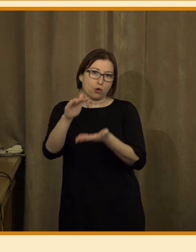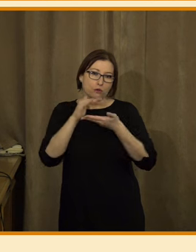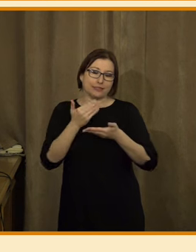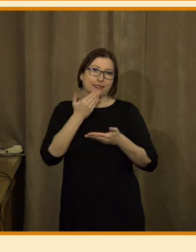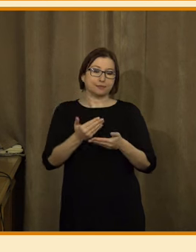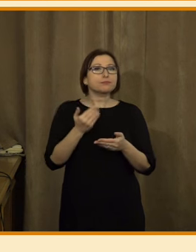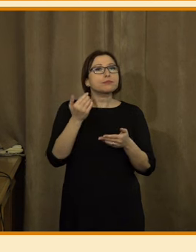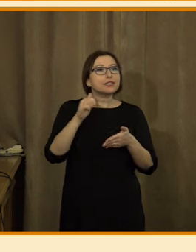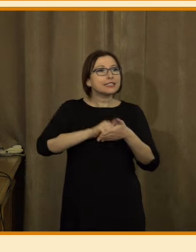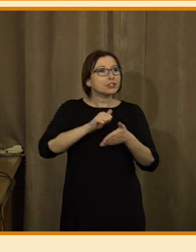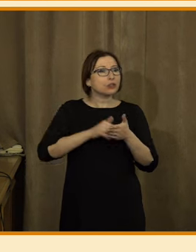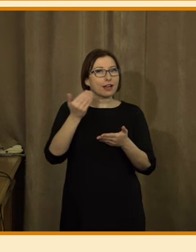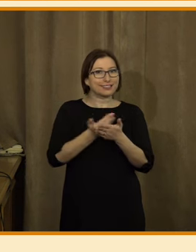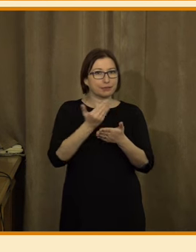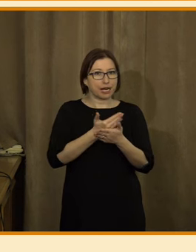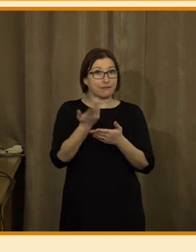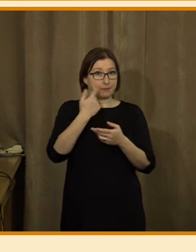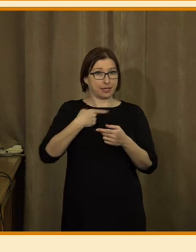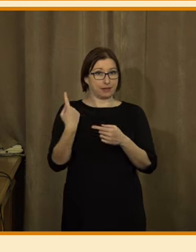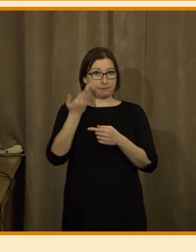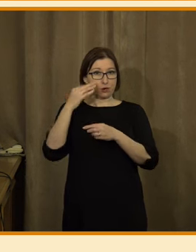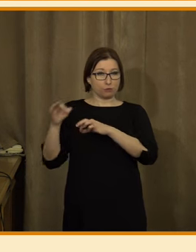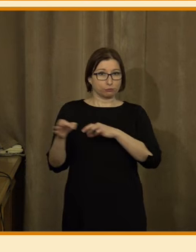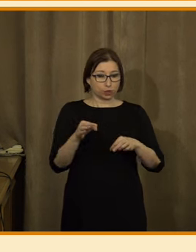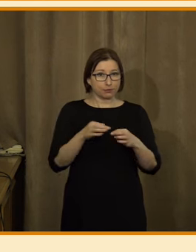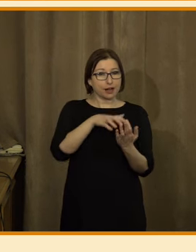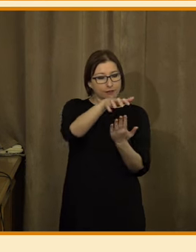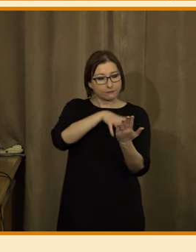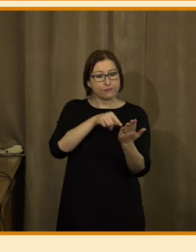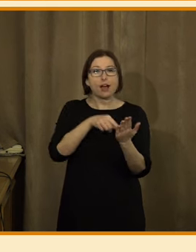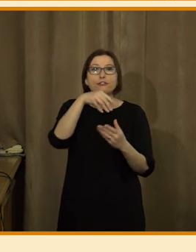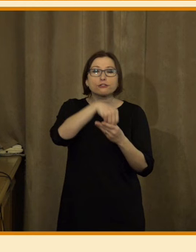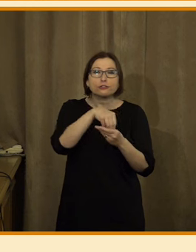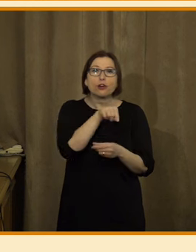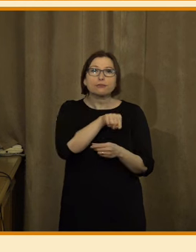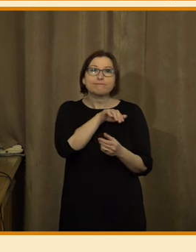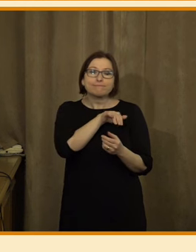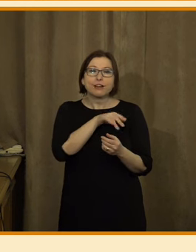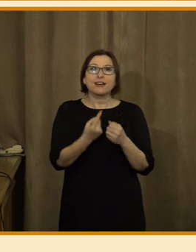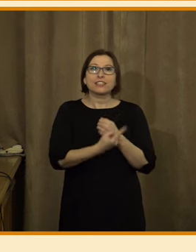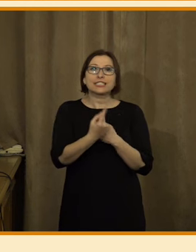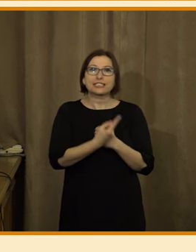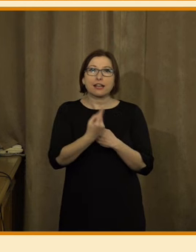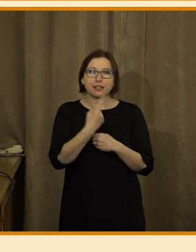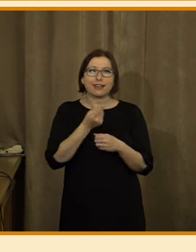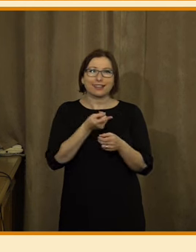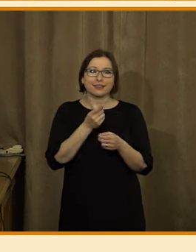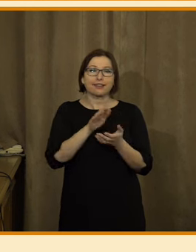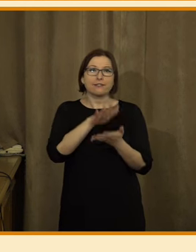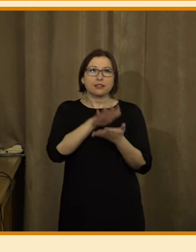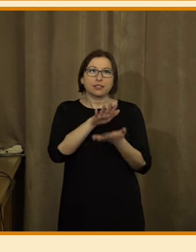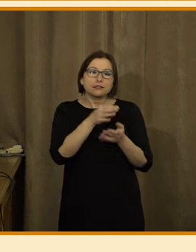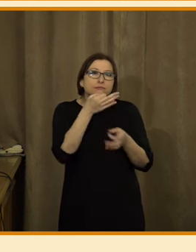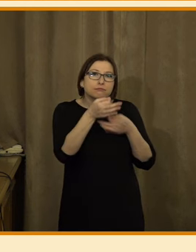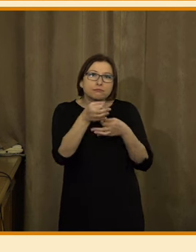dispozici v tiskové správě, kterou jsme pro vás připravili, která obsahuje ty jednotlivé výsledky toho kvantitativního výzkumu v